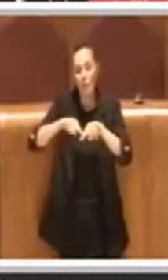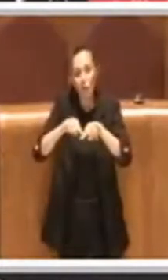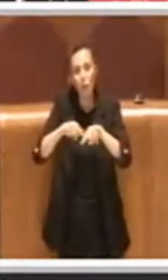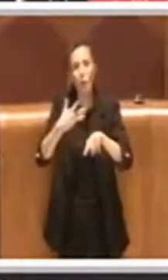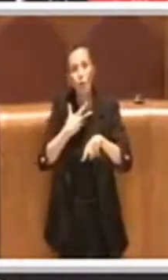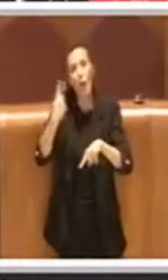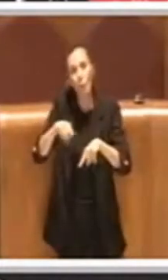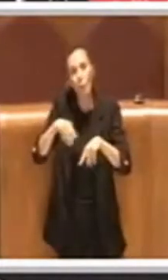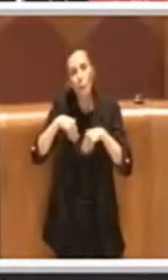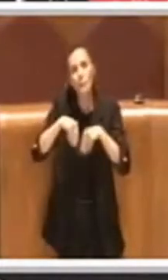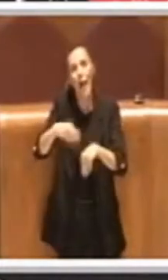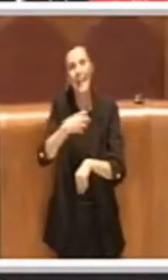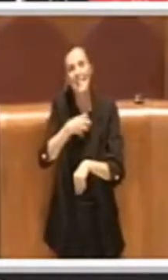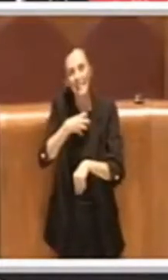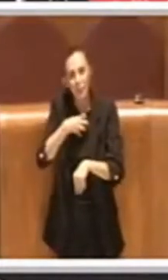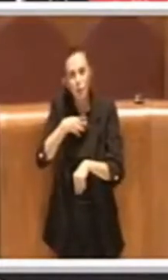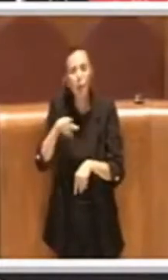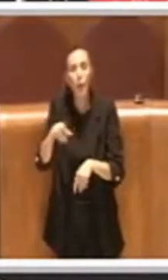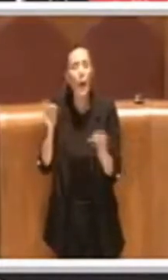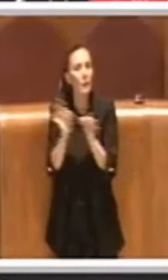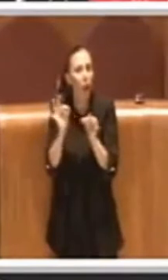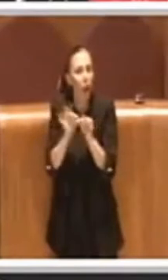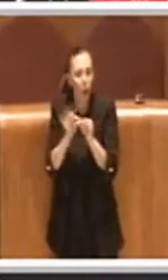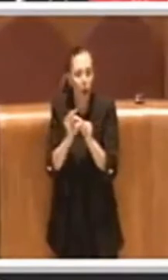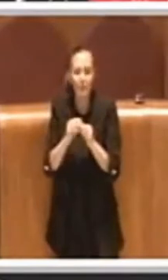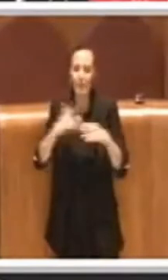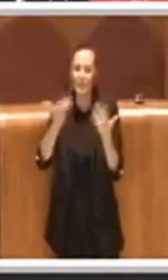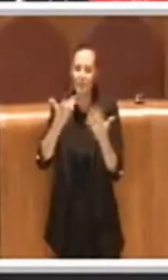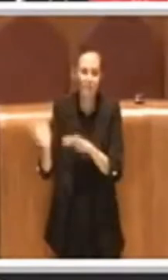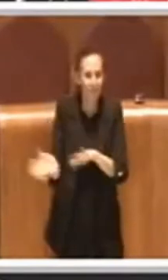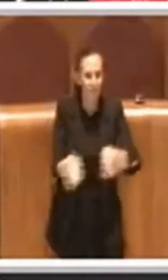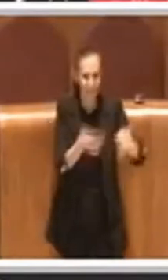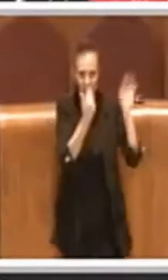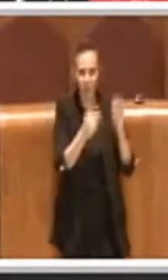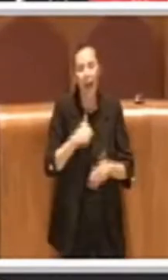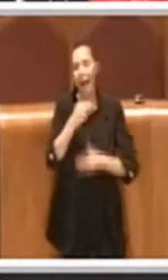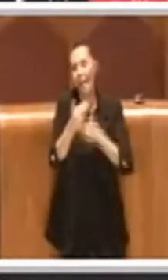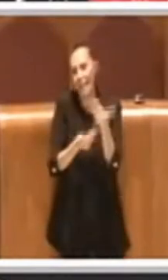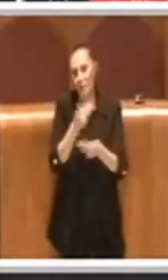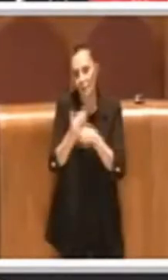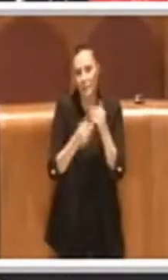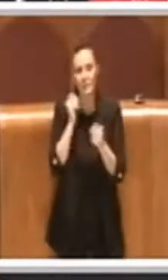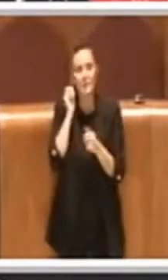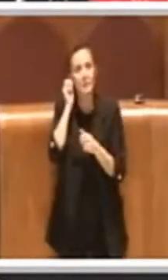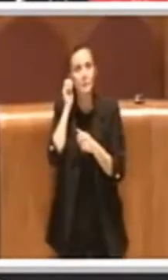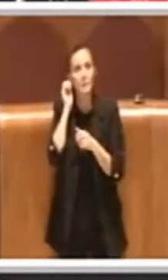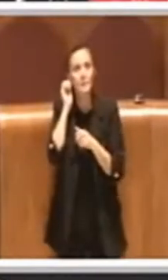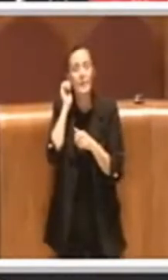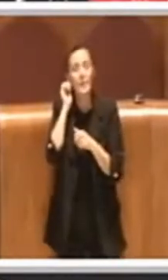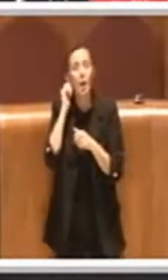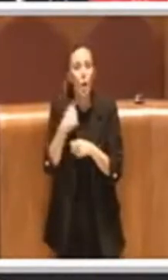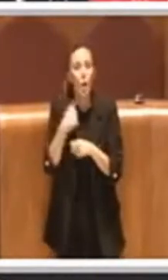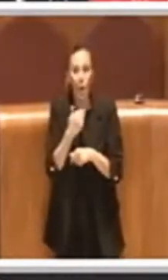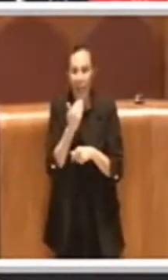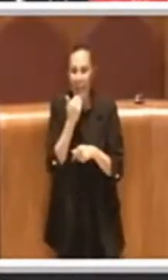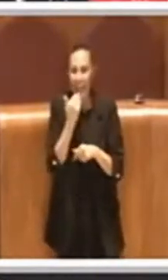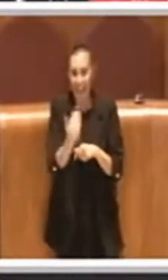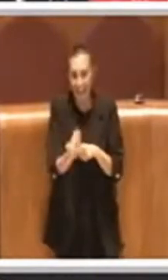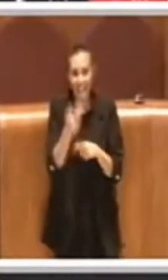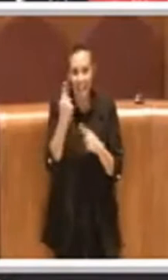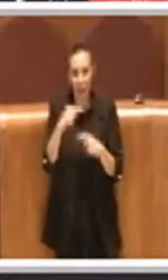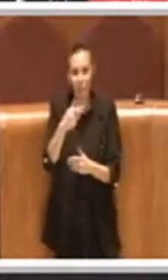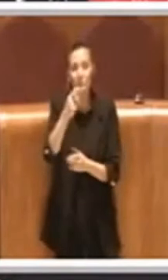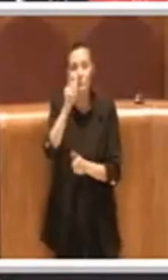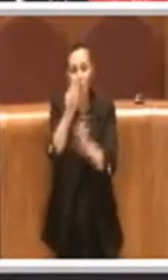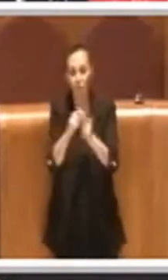con quello che abbiamo detto, ma lasciamo stare, andiamo avanti. Allora, dunque, io ringrazio anche io